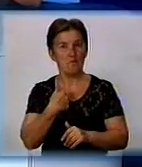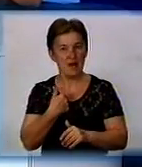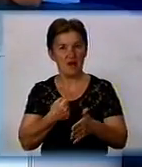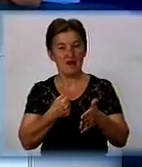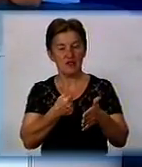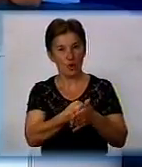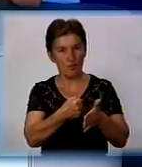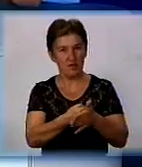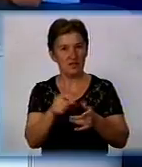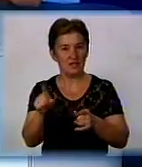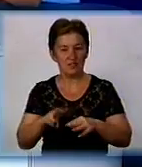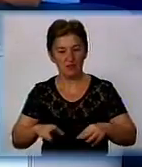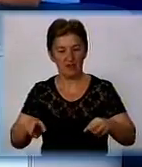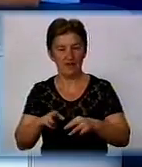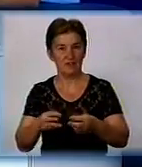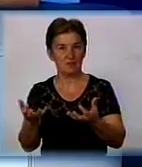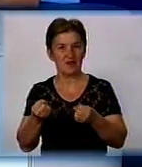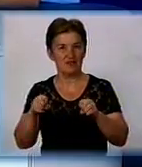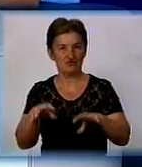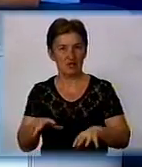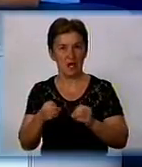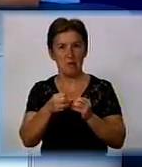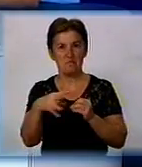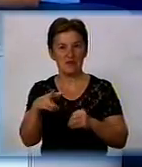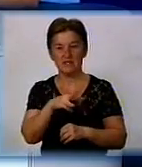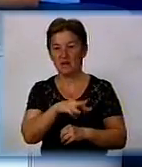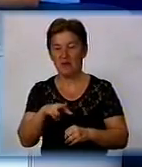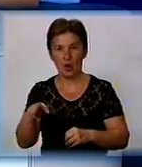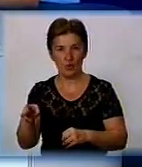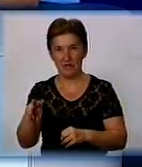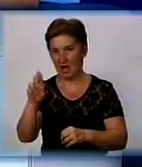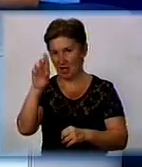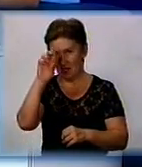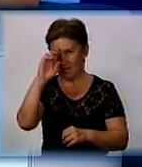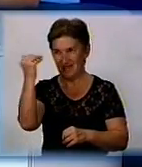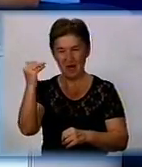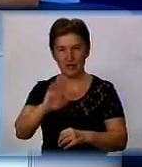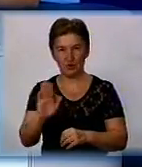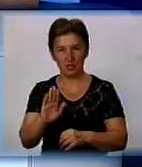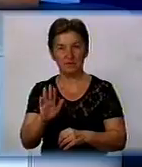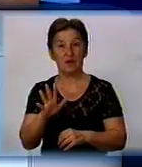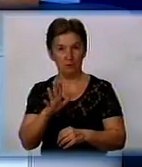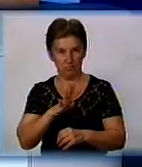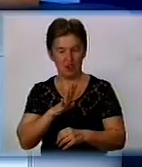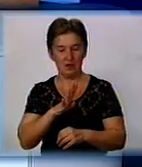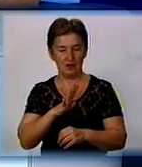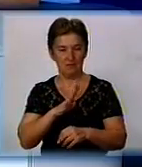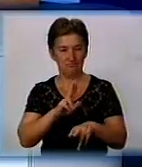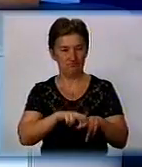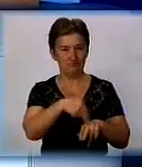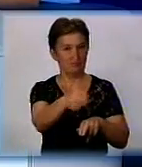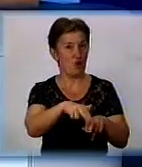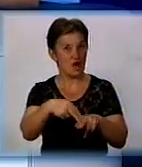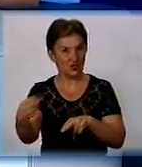і правительство приняло решення. І ці 15 мільйонів долгов, не господарських, були погашені. Дальше ми